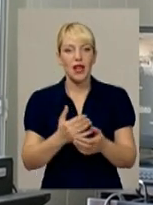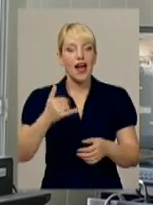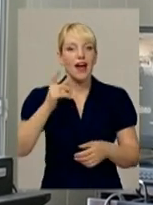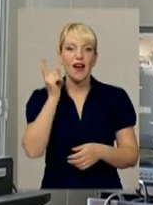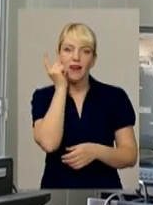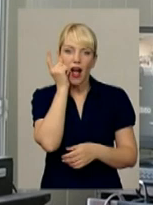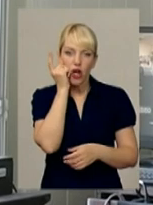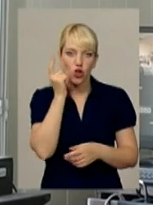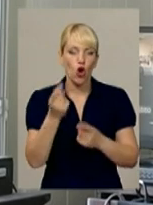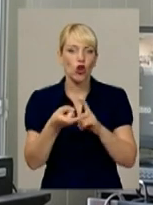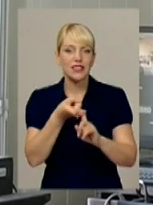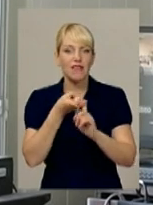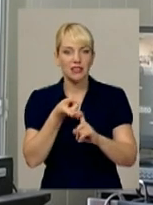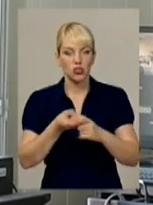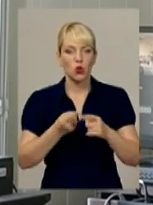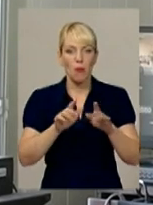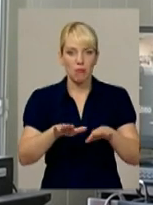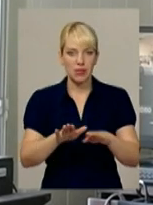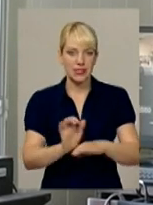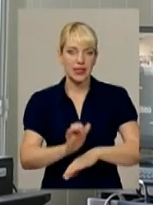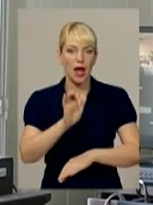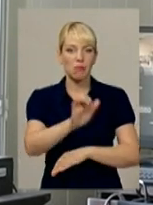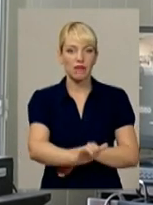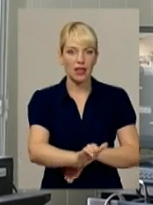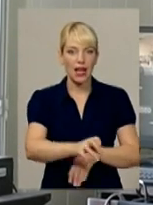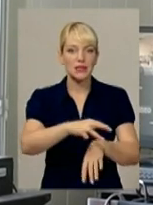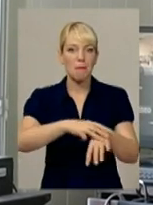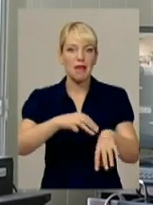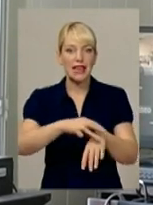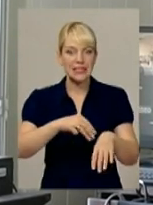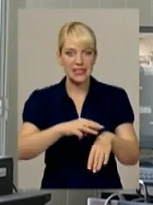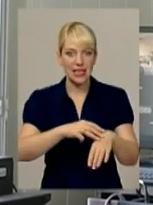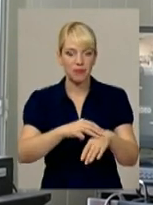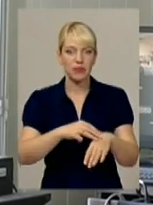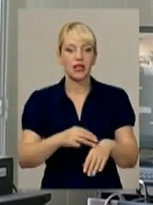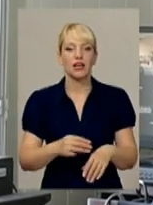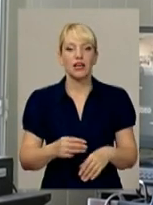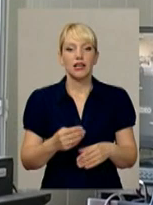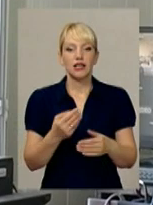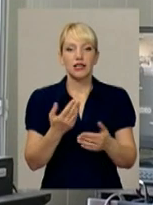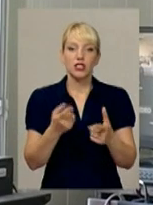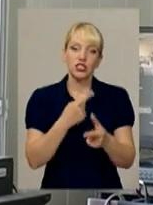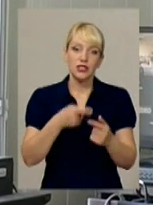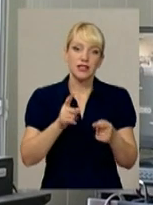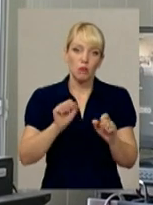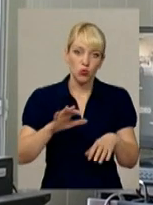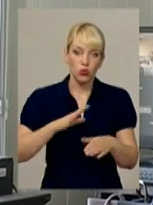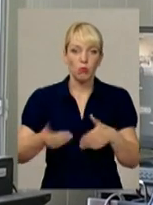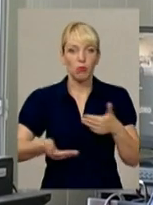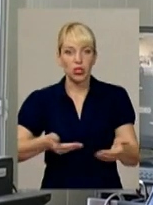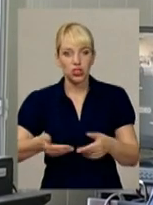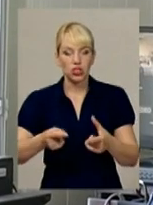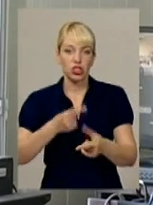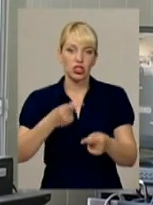'язку, до місця даного правопорушення направляється найближчий наряд міліції в системі єдиної дислокації. Чи це пішчий наряд, чи